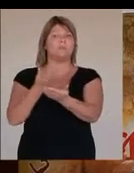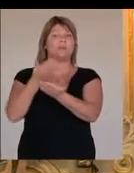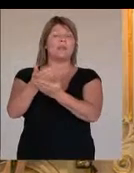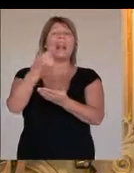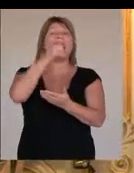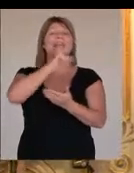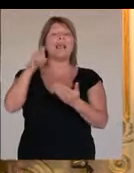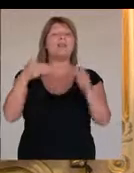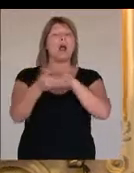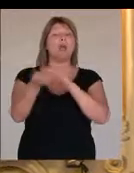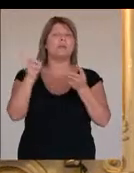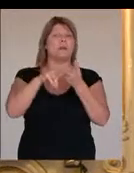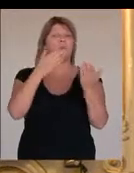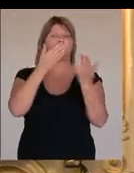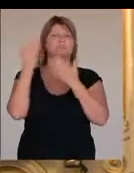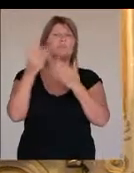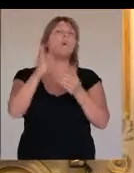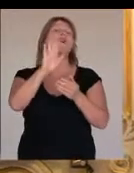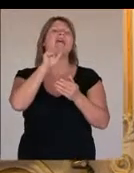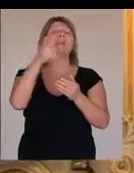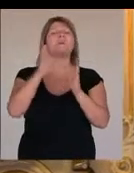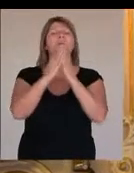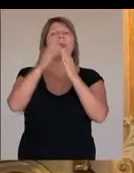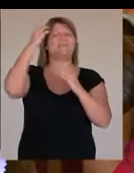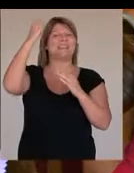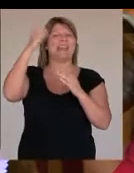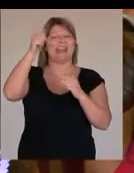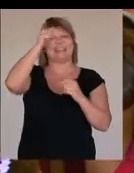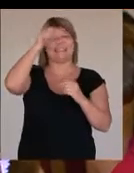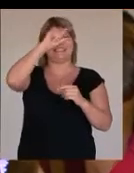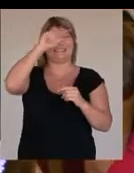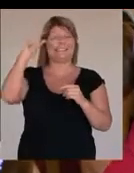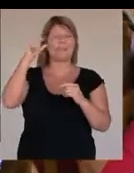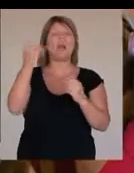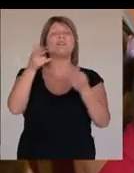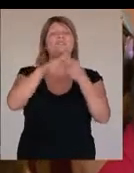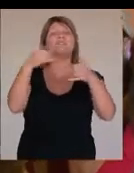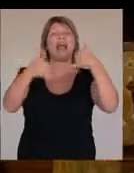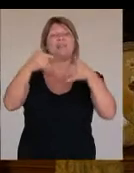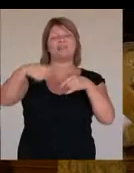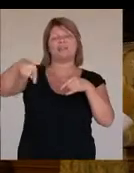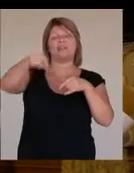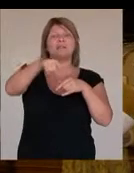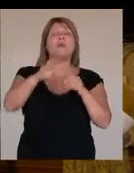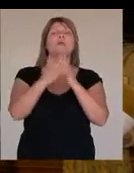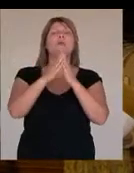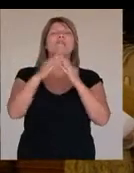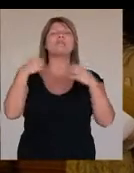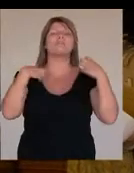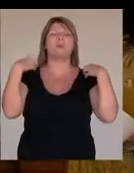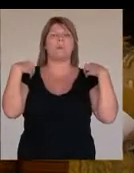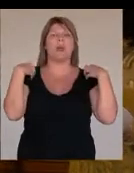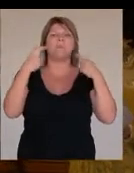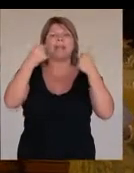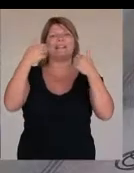melyekből aki egy év alatt a legtöbbet elolvassa, ővé lesz a könyvkirály megtisztelő cím, míg a verseny többi helyezetjét a könyves birodalom